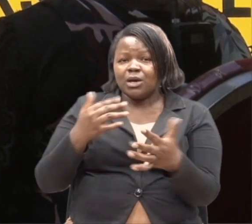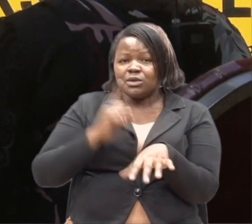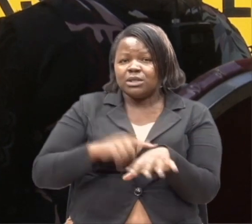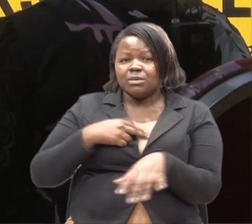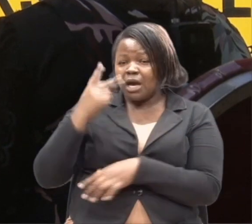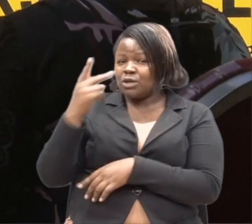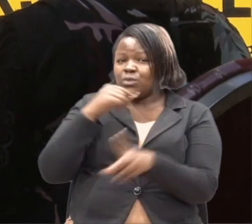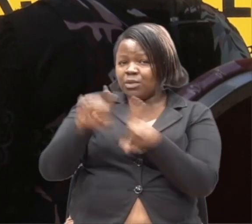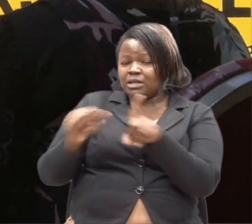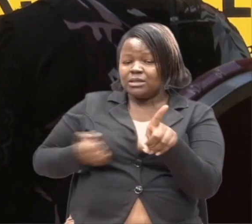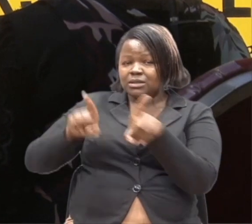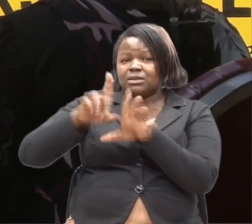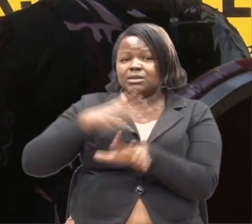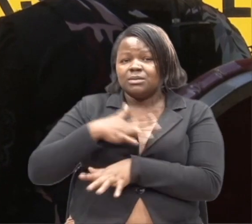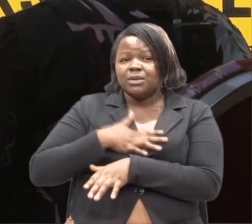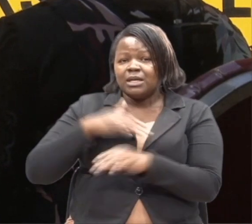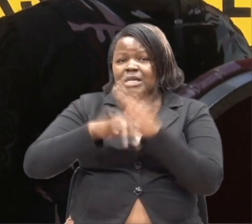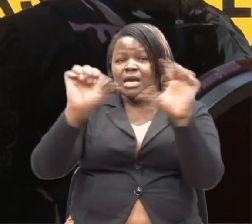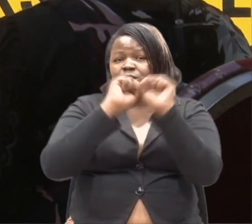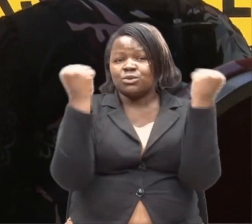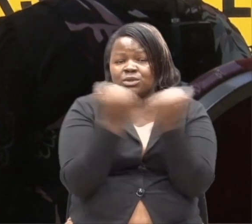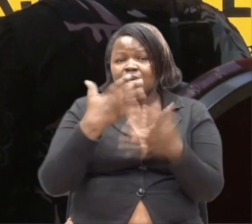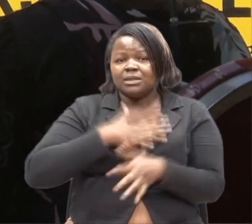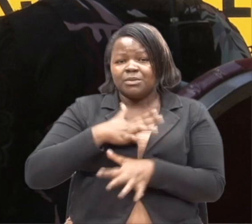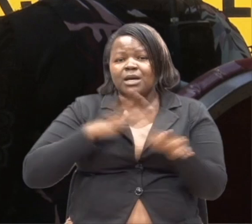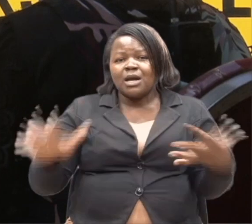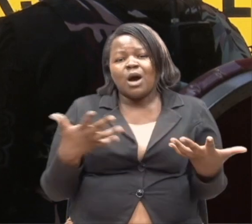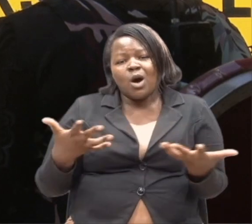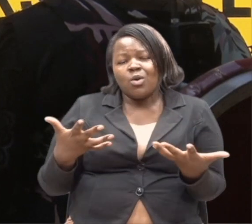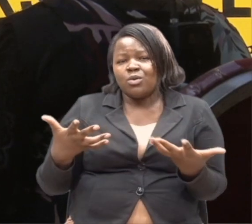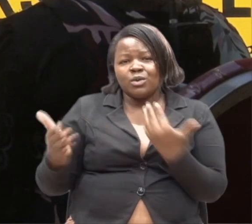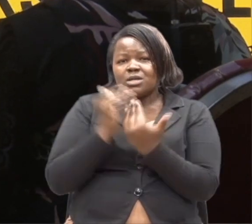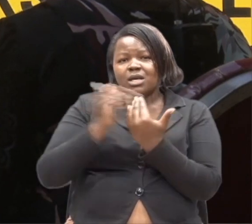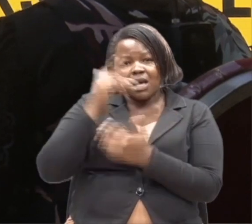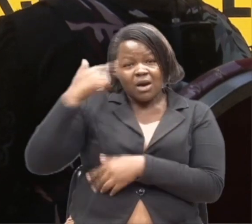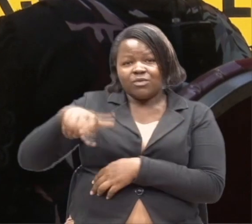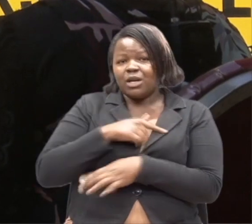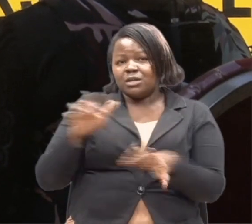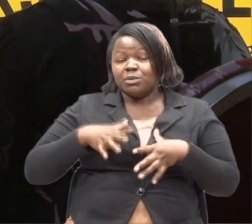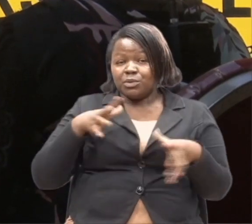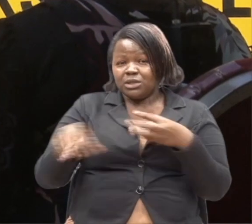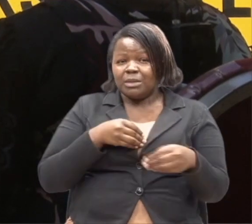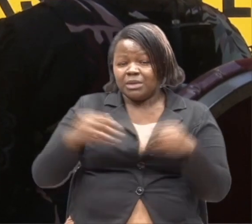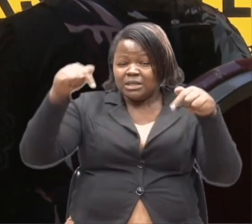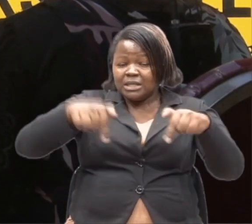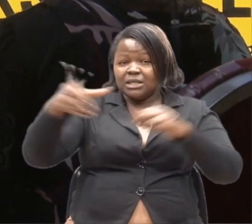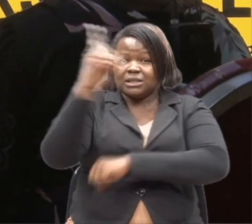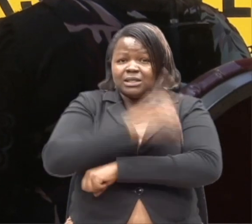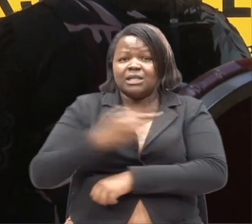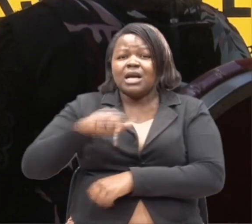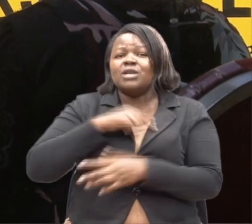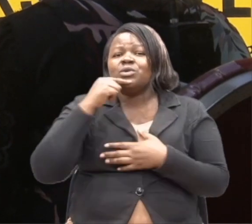ona ndugu zangu na dada zangu katika society vire wanatubeba. Sisi wanawo uishi na ulemavu. Siku hizi